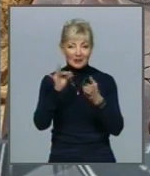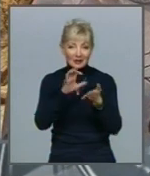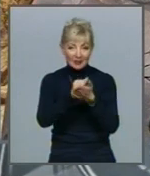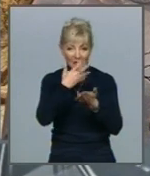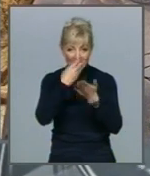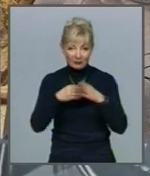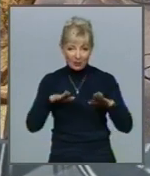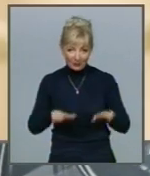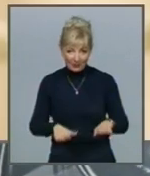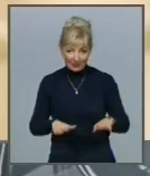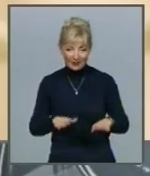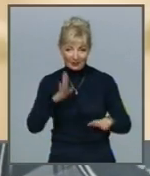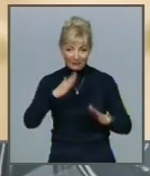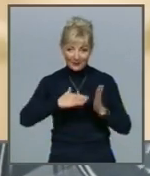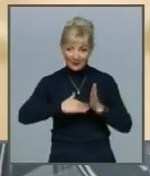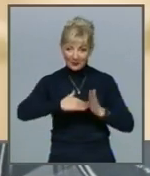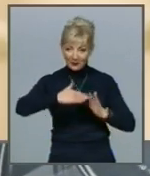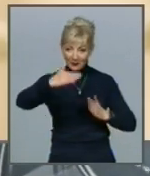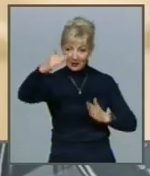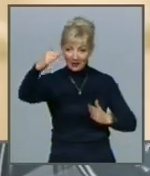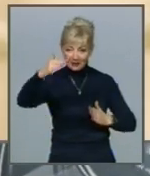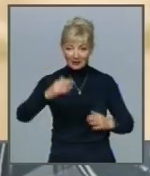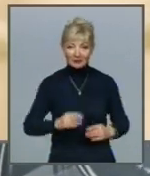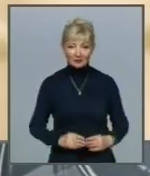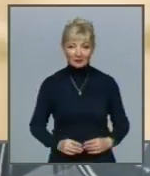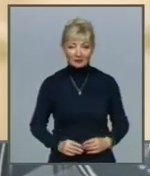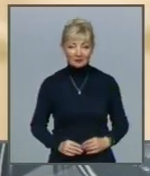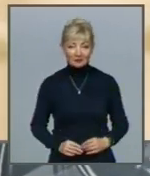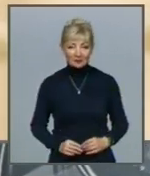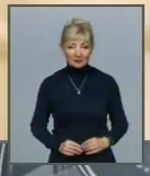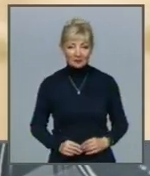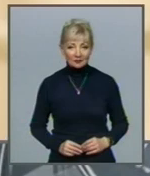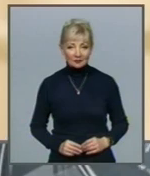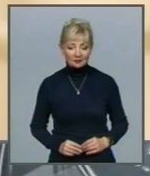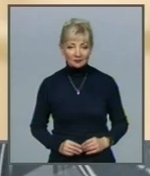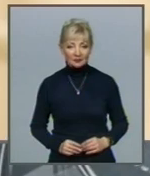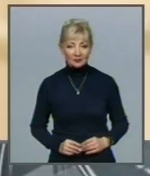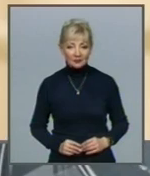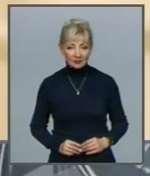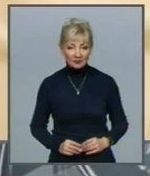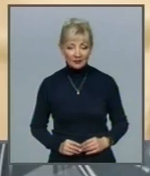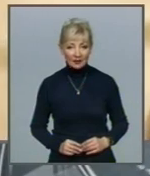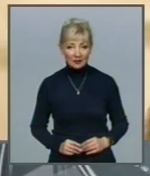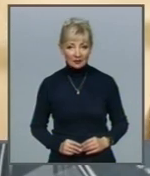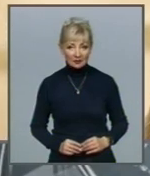місце в ієрархії Ігор Безкровний та Ярослав Кунуненко – Харківські Звістя